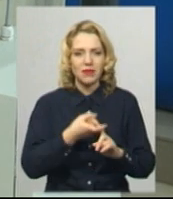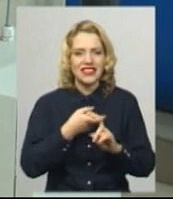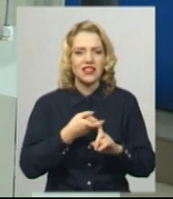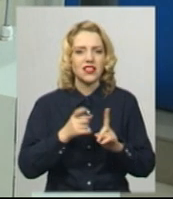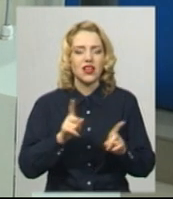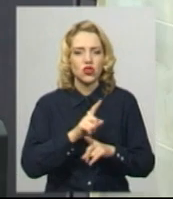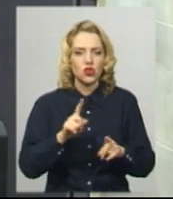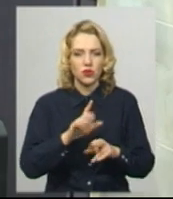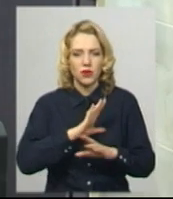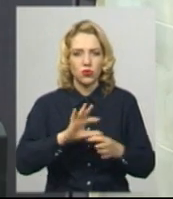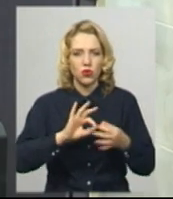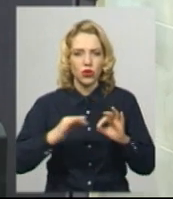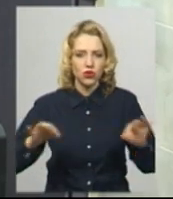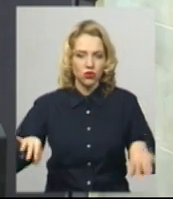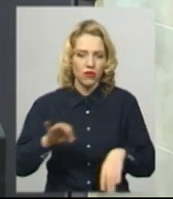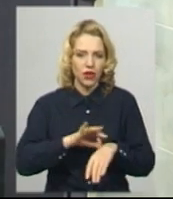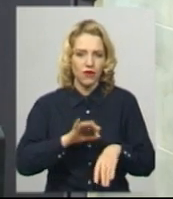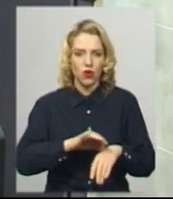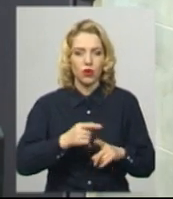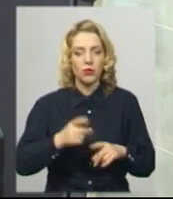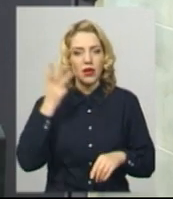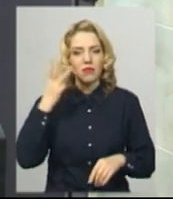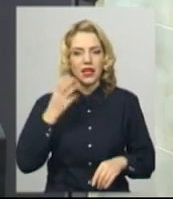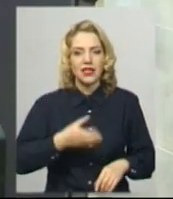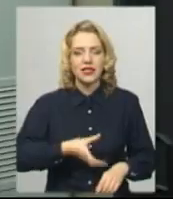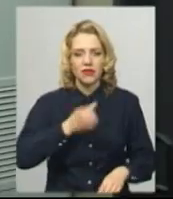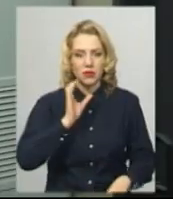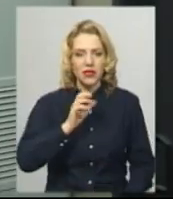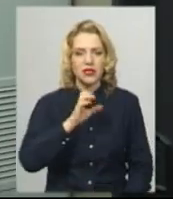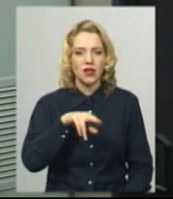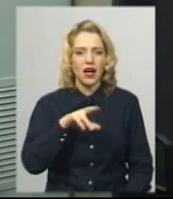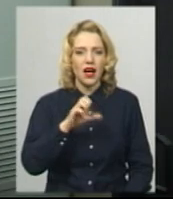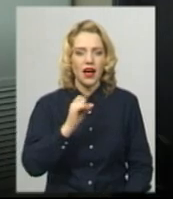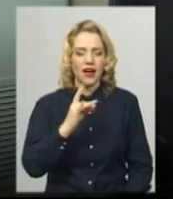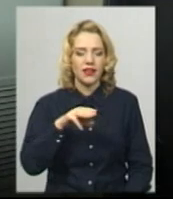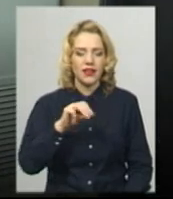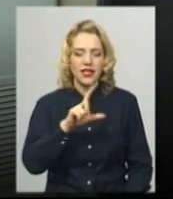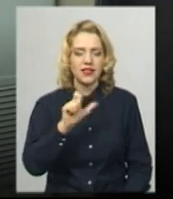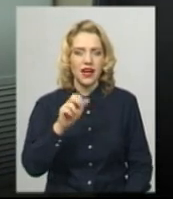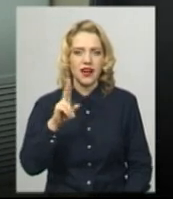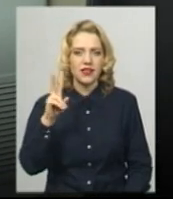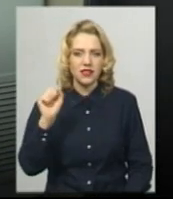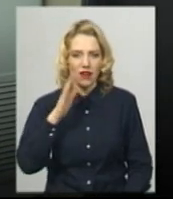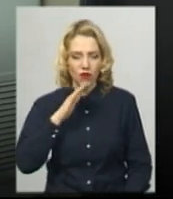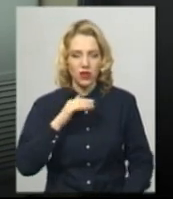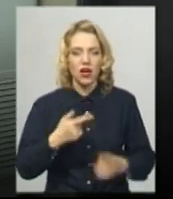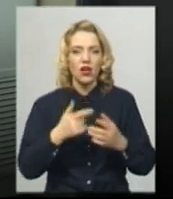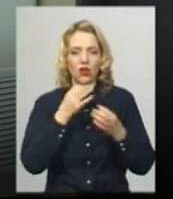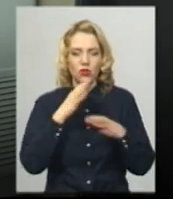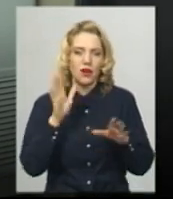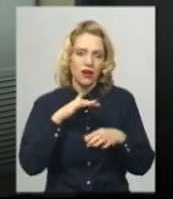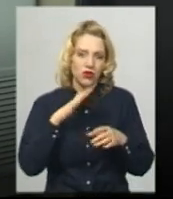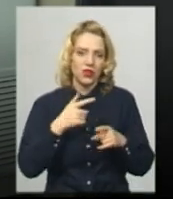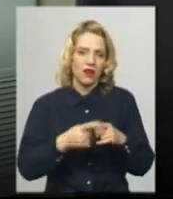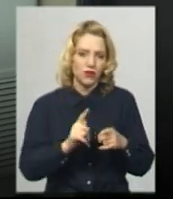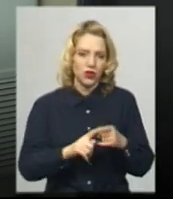аби уникнути кишкових хвороб. Хмельницький, який споживає артезіанську воду, не виняток. Як будь вода, вона проходить певний шлях до